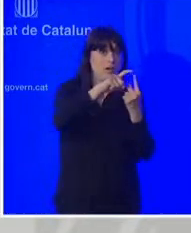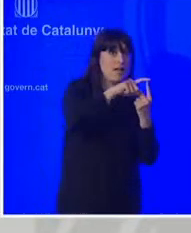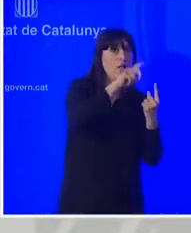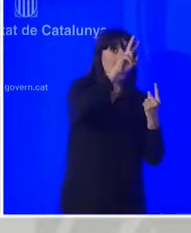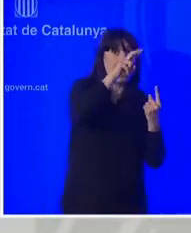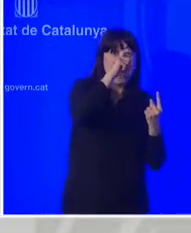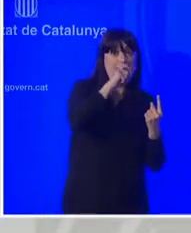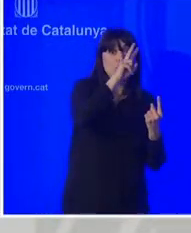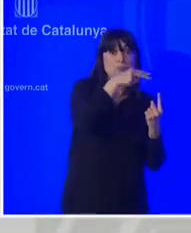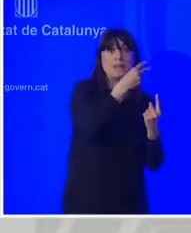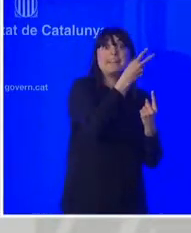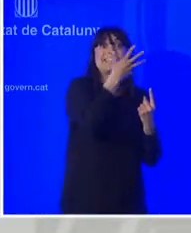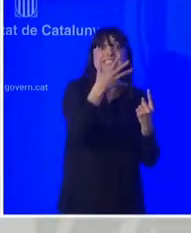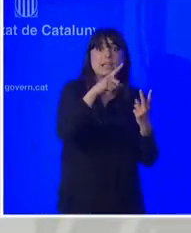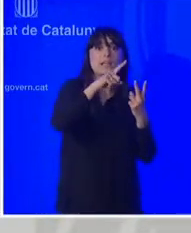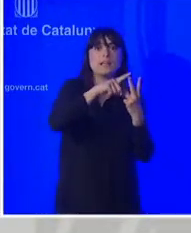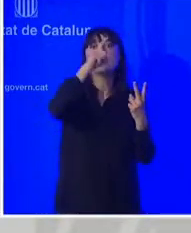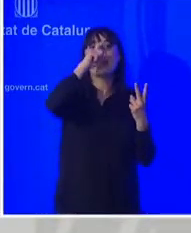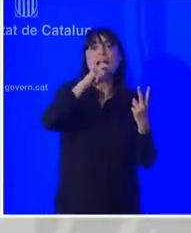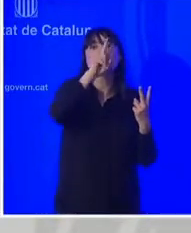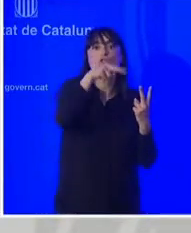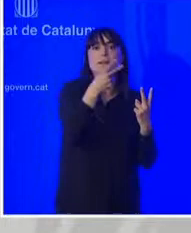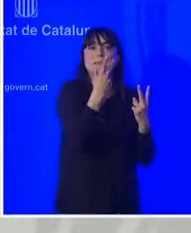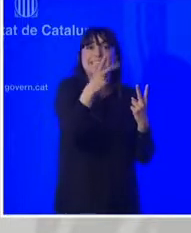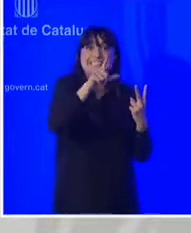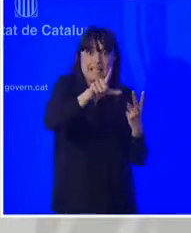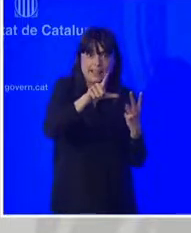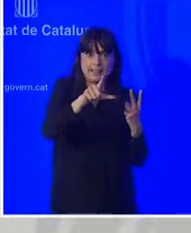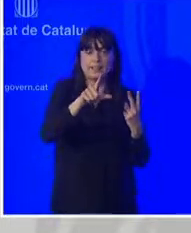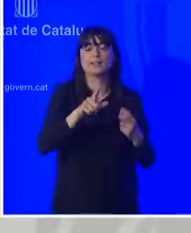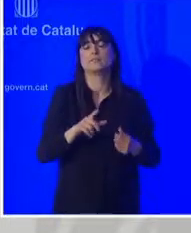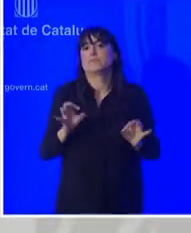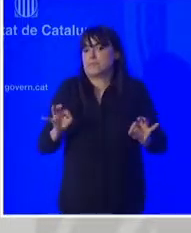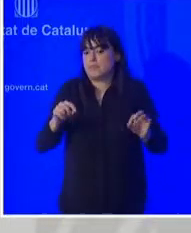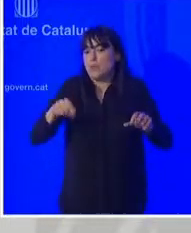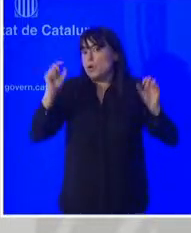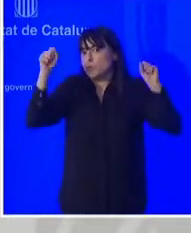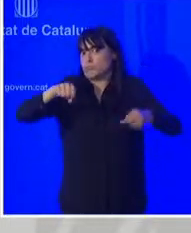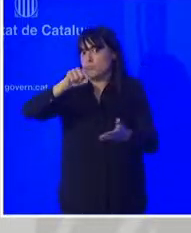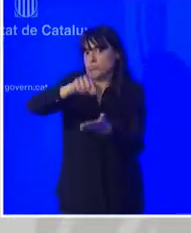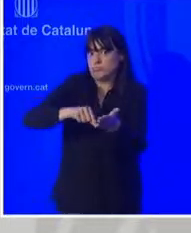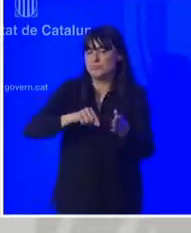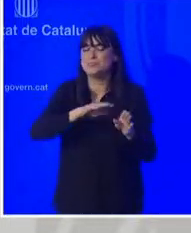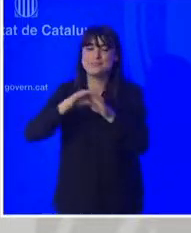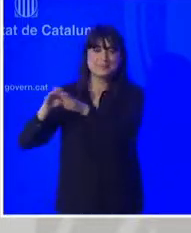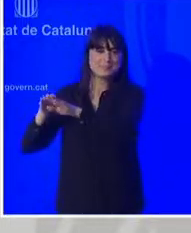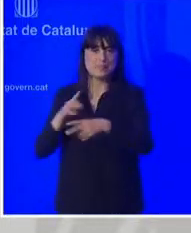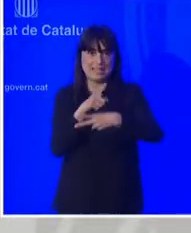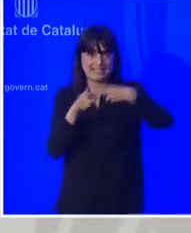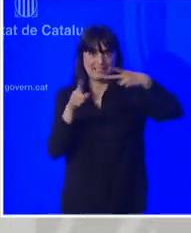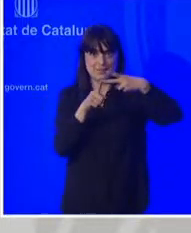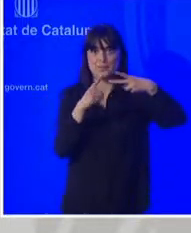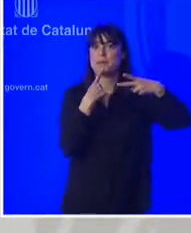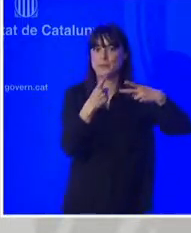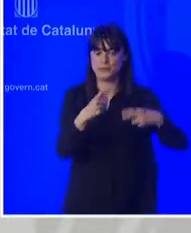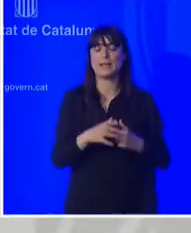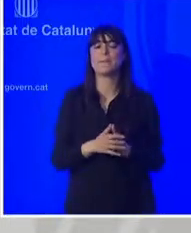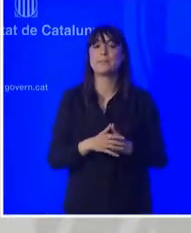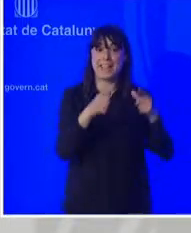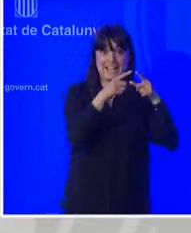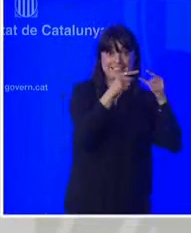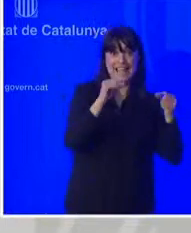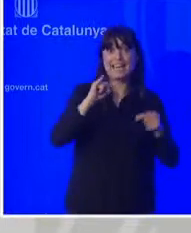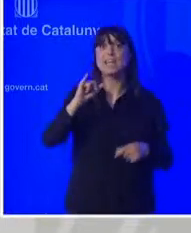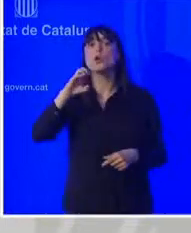a'any 2027 val deixem fer-hi una segona pregunta previsiblement un dels acords entre la CUP i